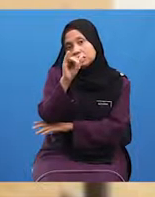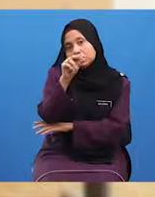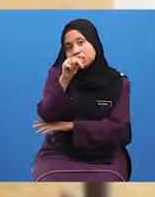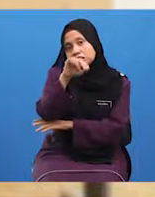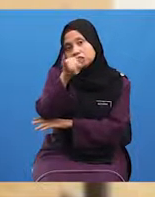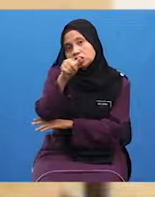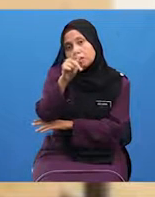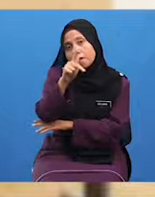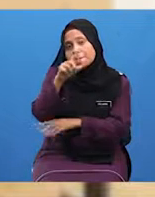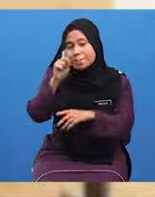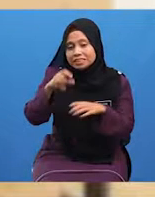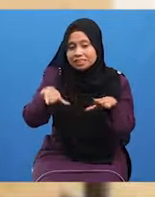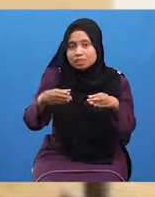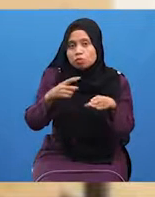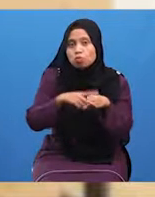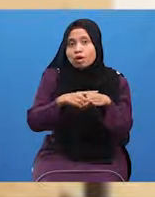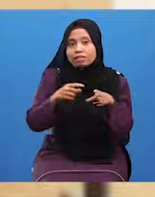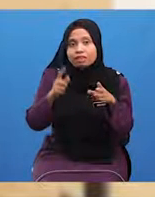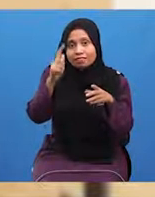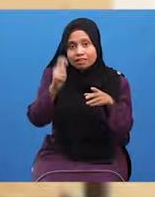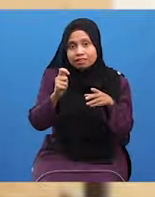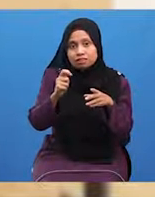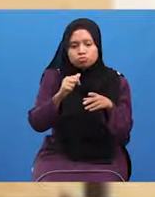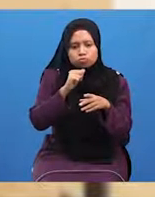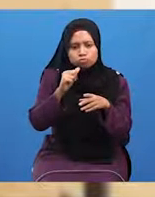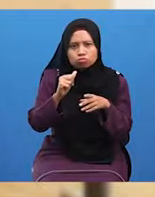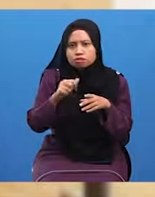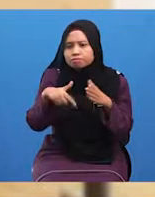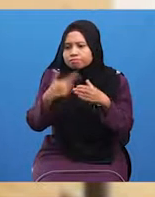dalam bilik air Bukannya di kawasan yang terbuka